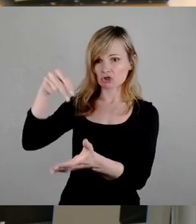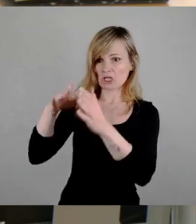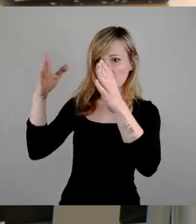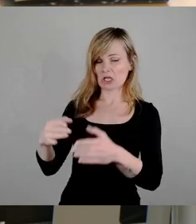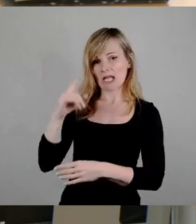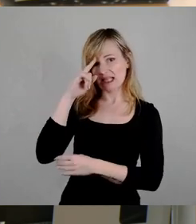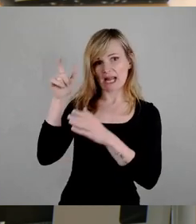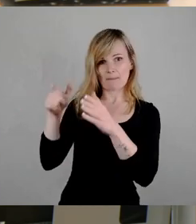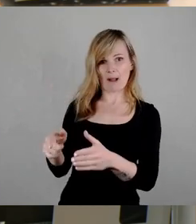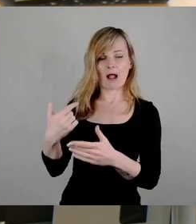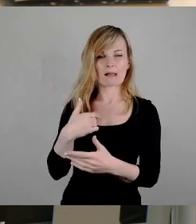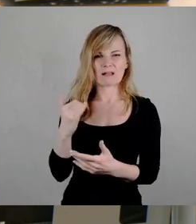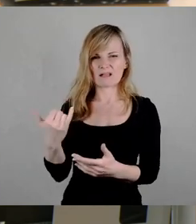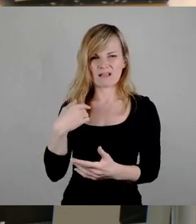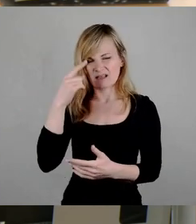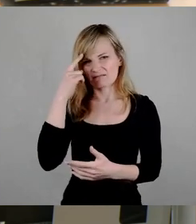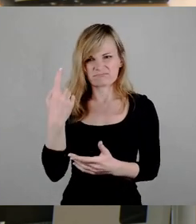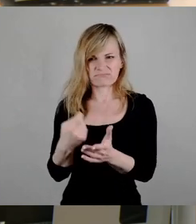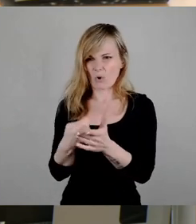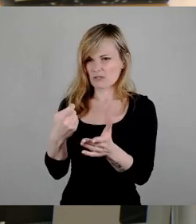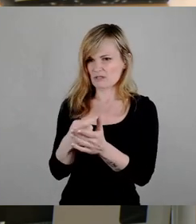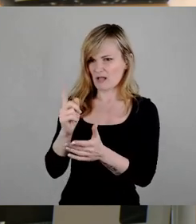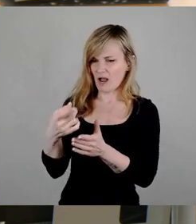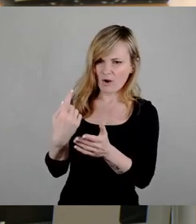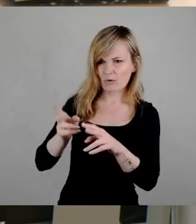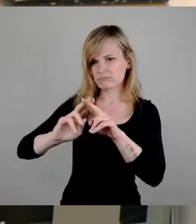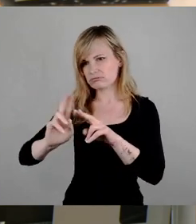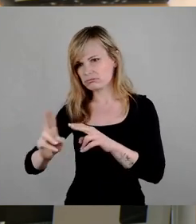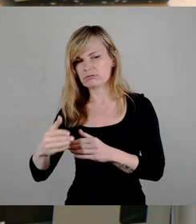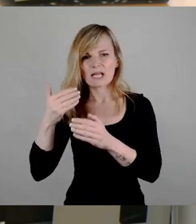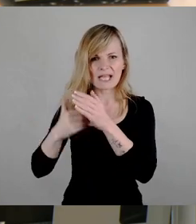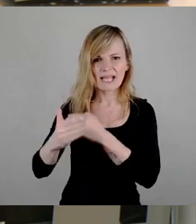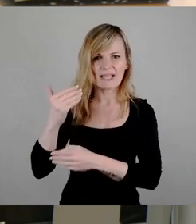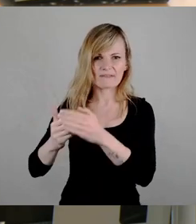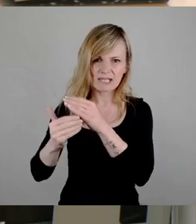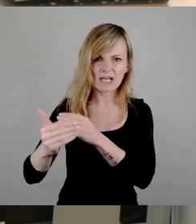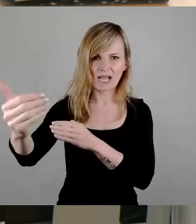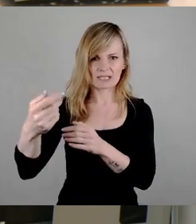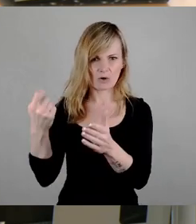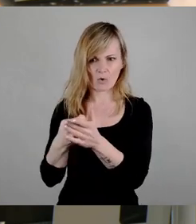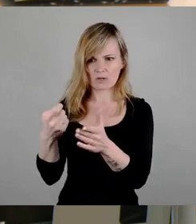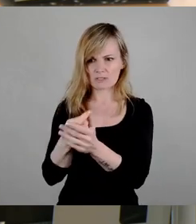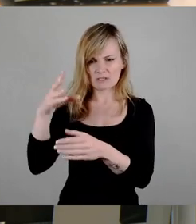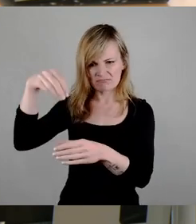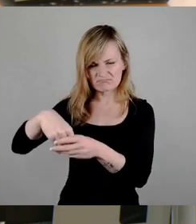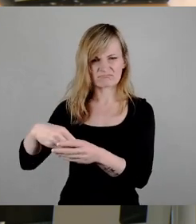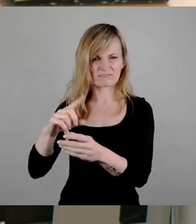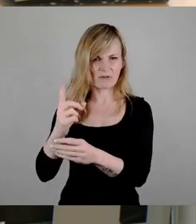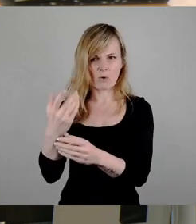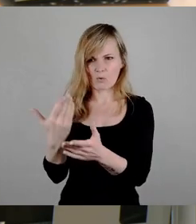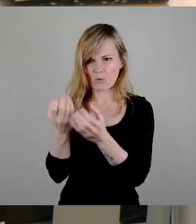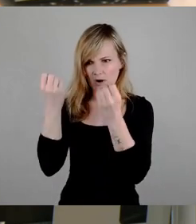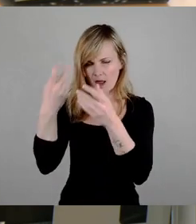Denkmal, macht auch Kosten. Die Ewigkeitskosten kommen dazu, die bei so einer Anlage gegeben sind.